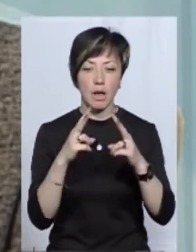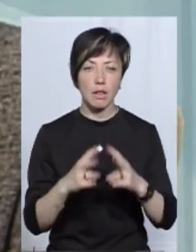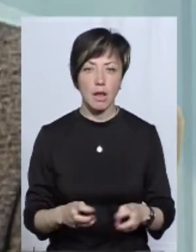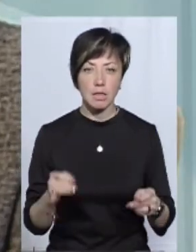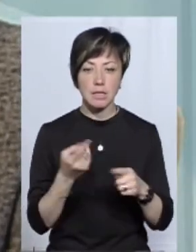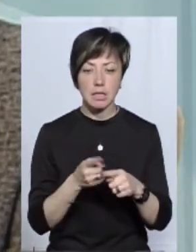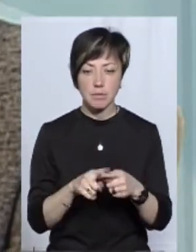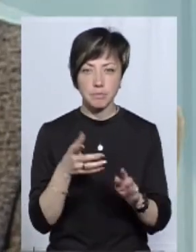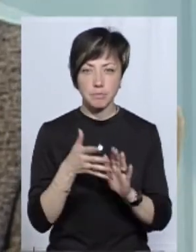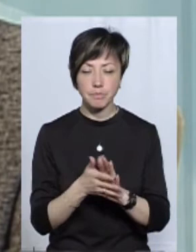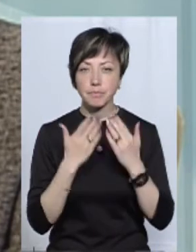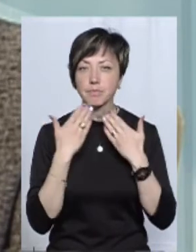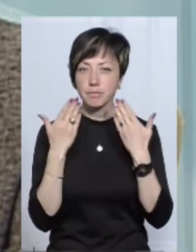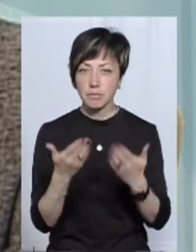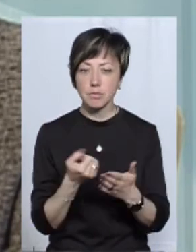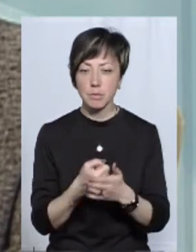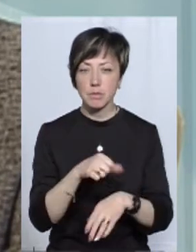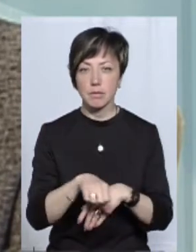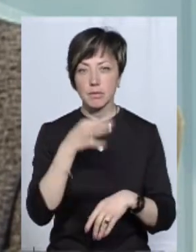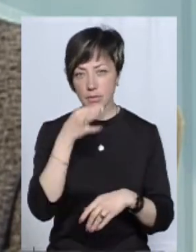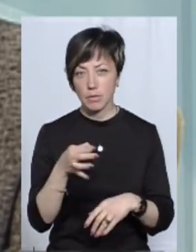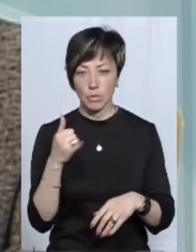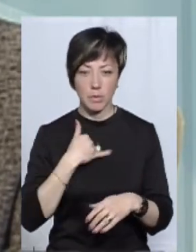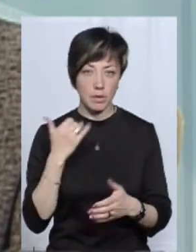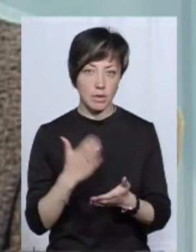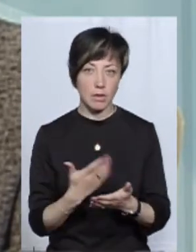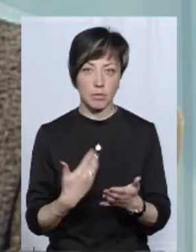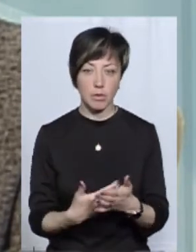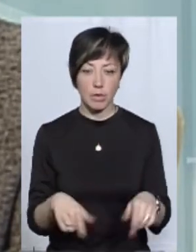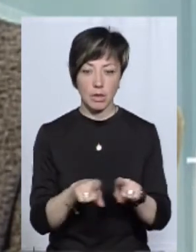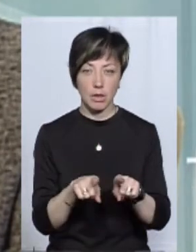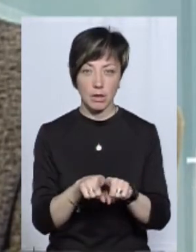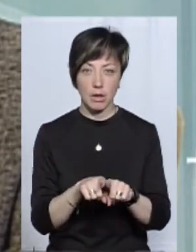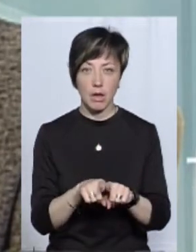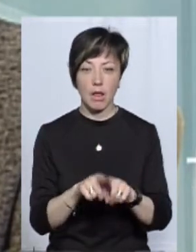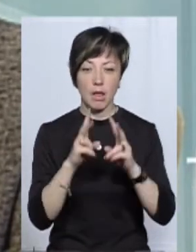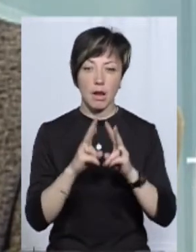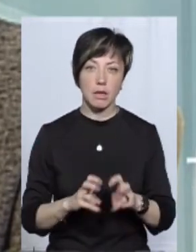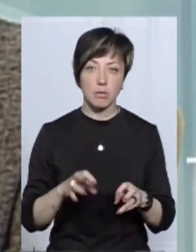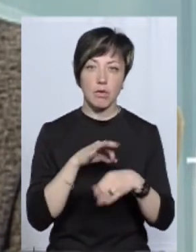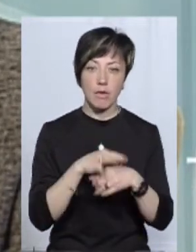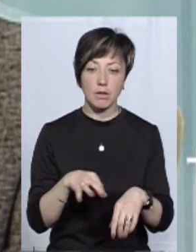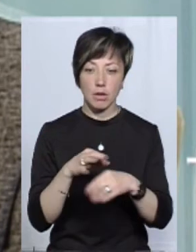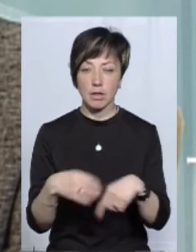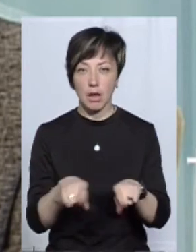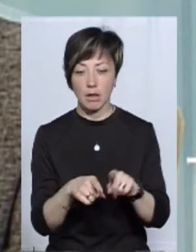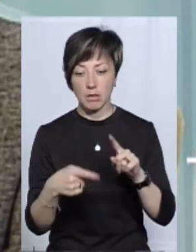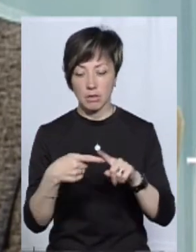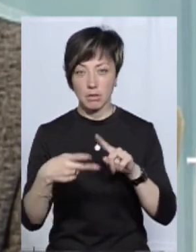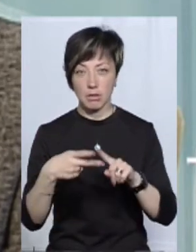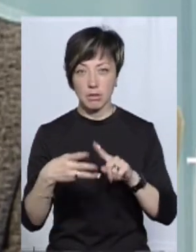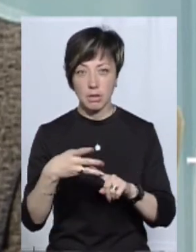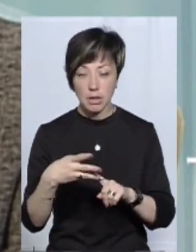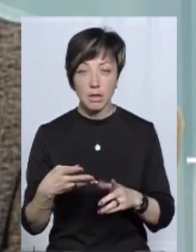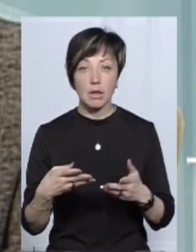аналіз із аналітикою, звернувся до митниці і сказав, що от в мене є от така аналітика проведена, от така, от в мене є такі